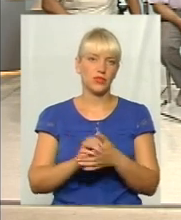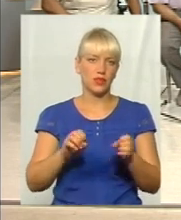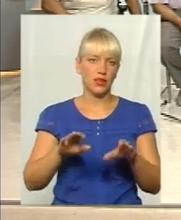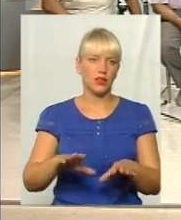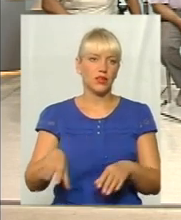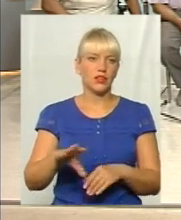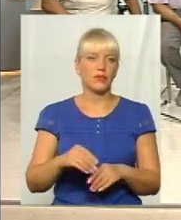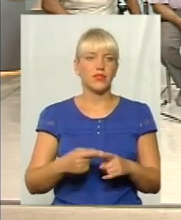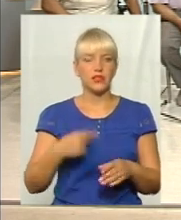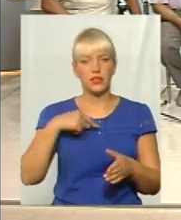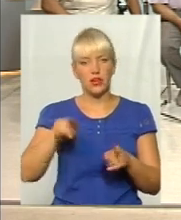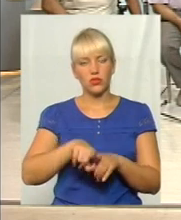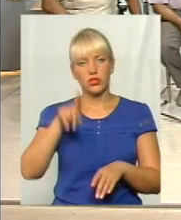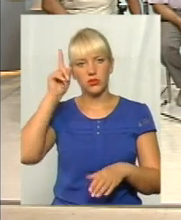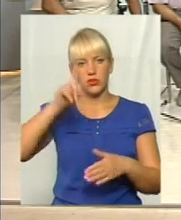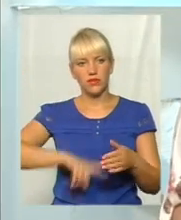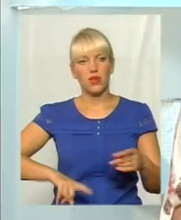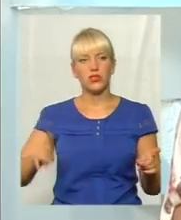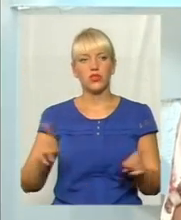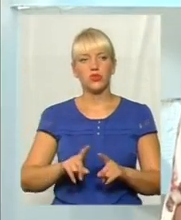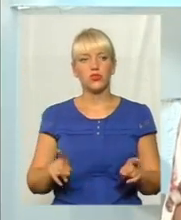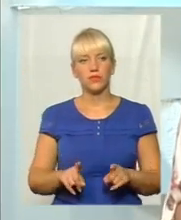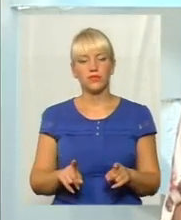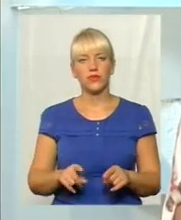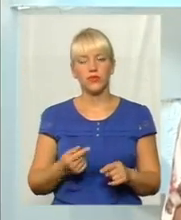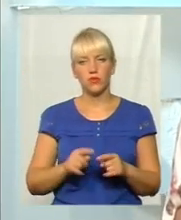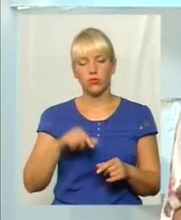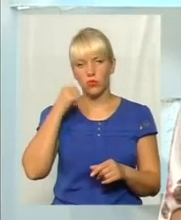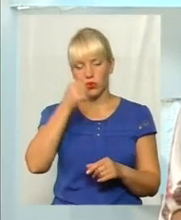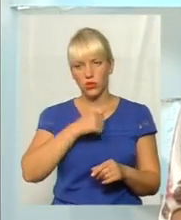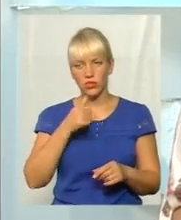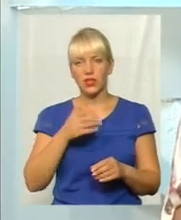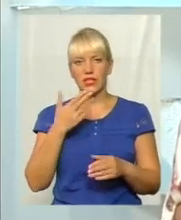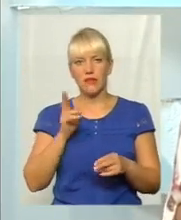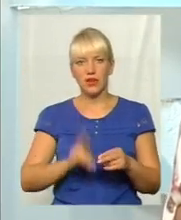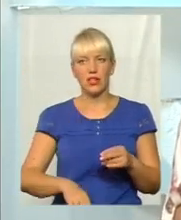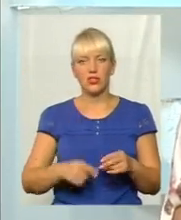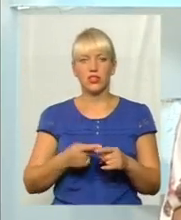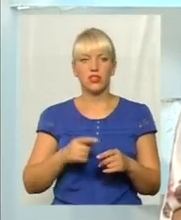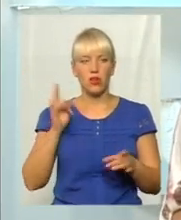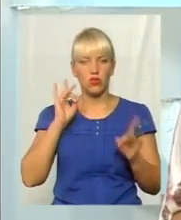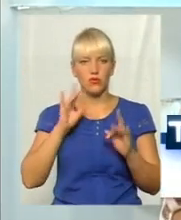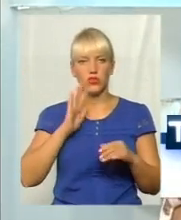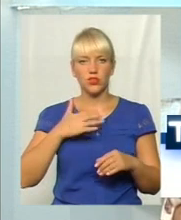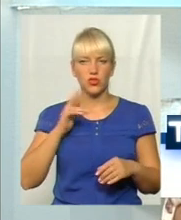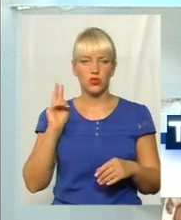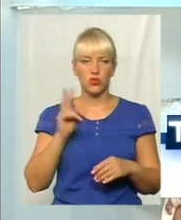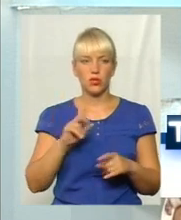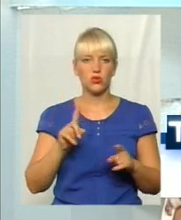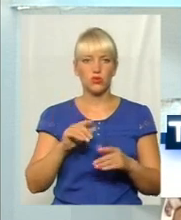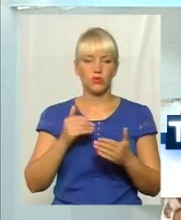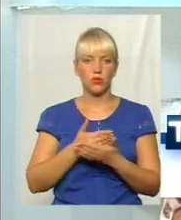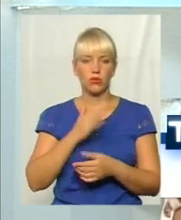Я теж сподіваюся, що в цьому році вже завершиться озвучення наших тролейбусів, що